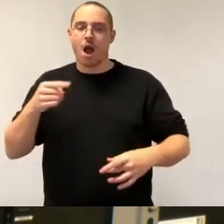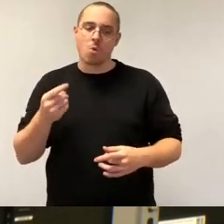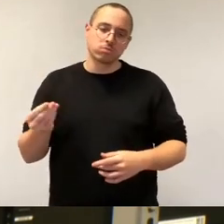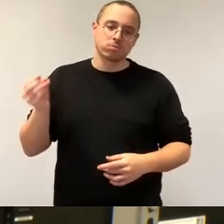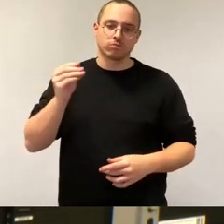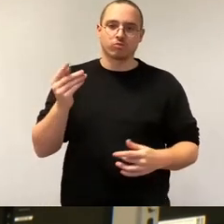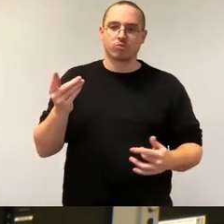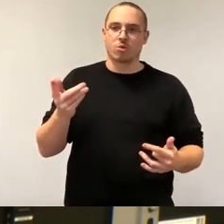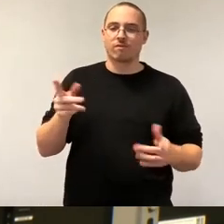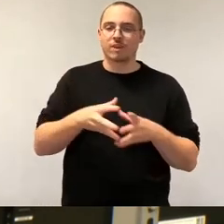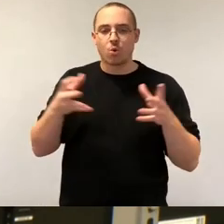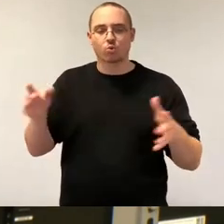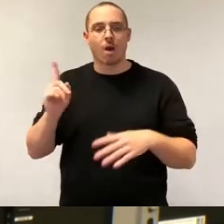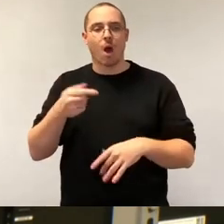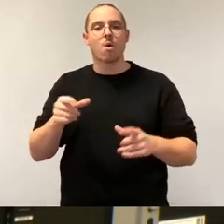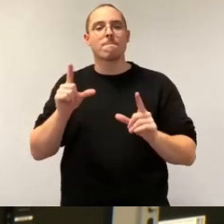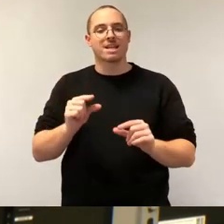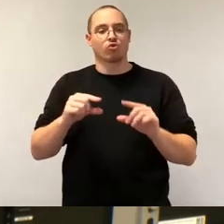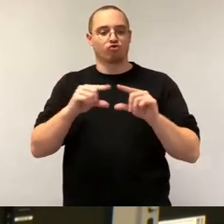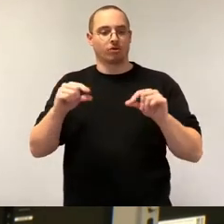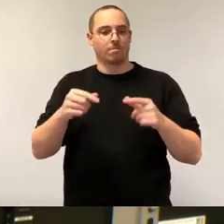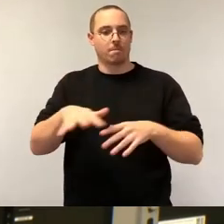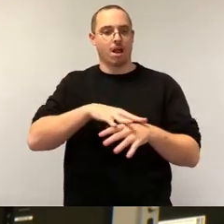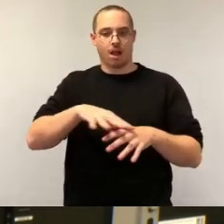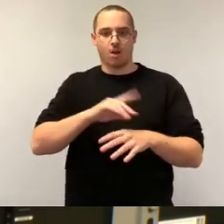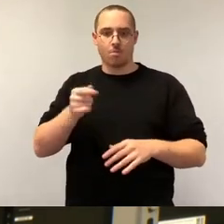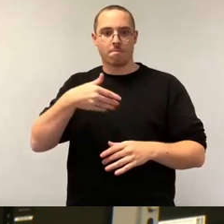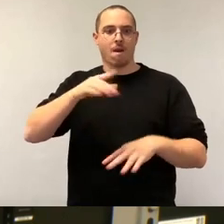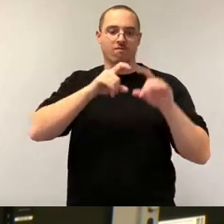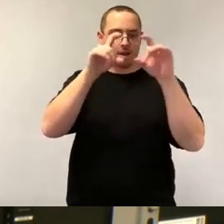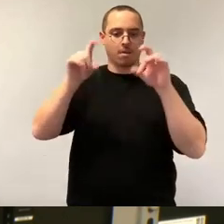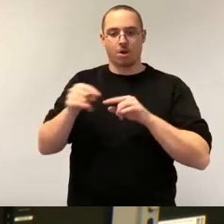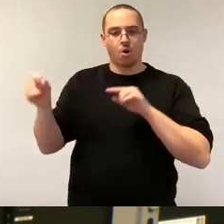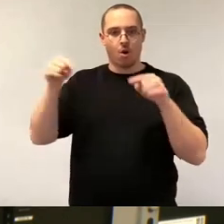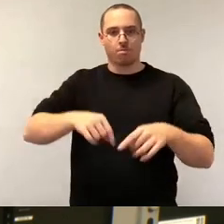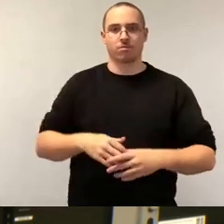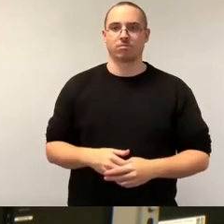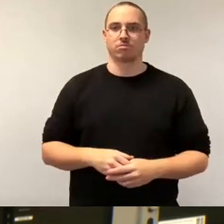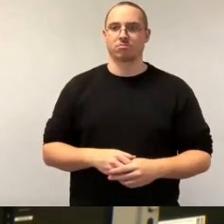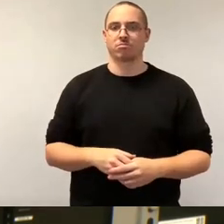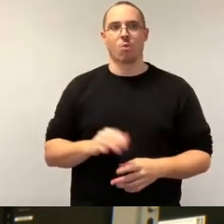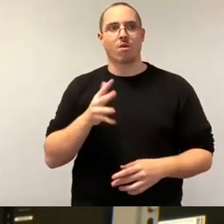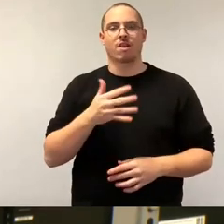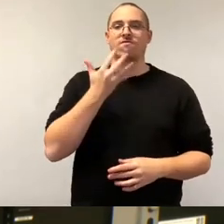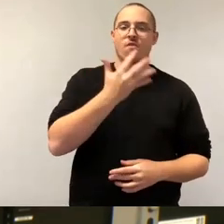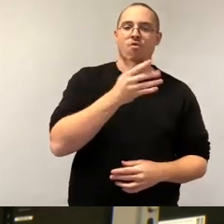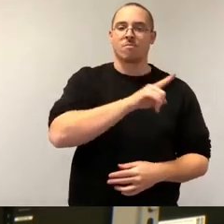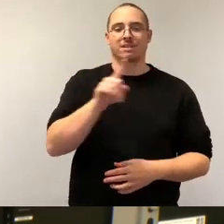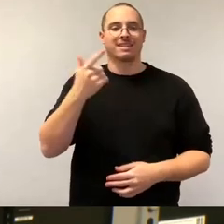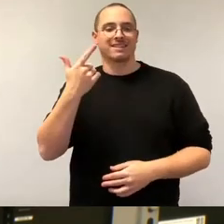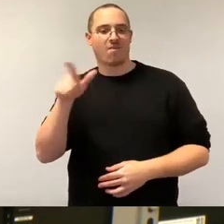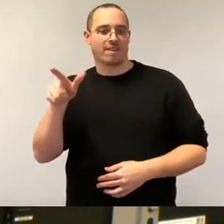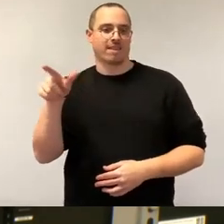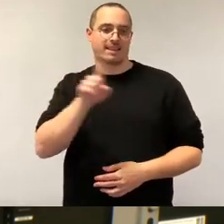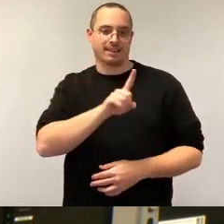angedacht. Je nachdem, wie man fragt, sind das so ungefähr 5.000 bis 20.000 Arbeitsplätze in den nächsten, je